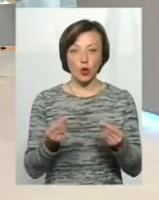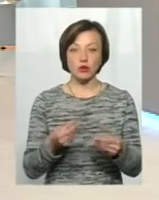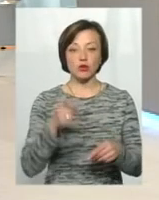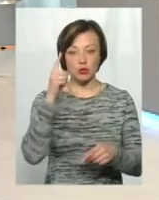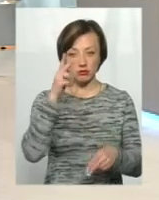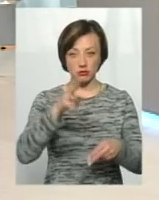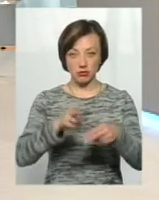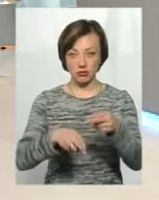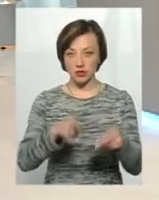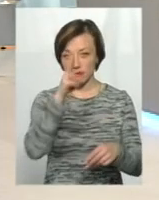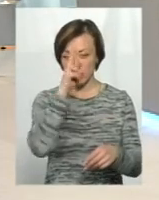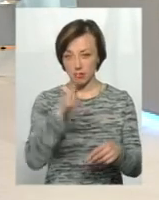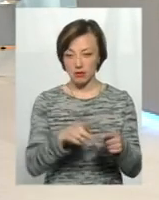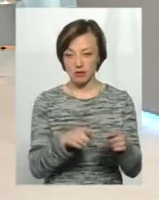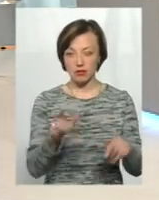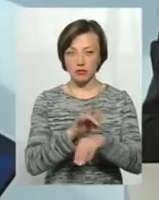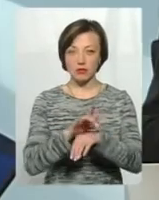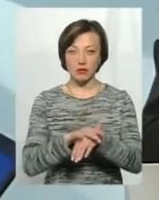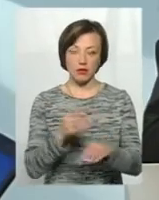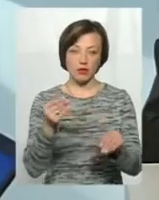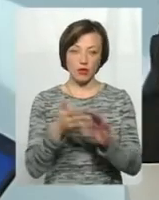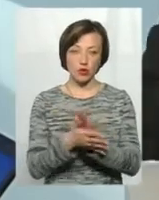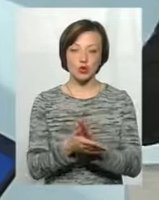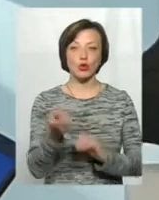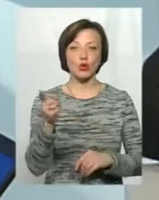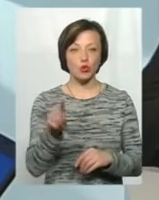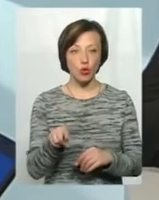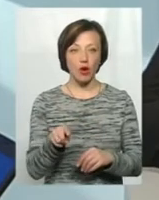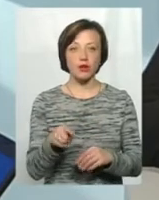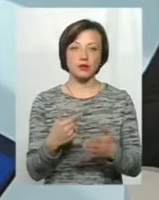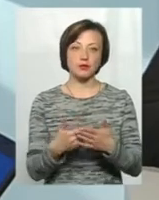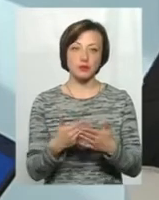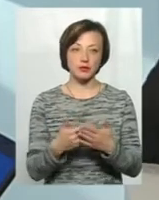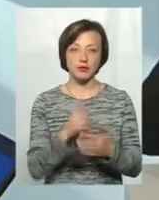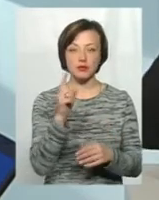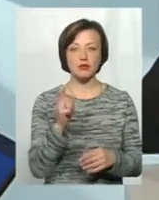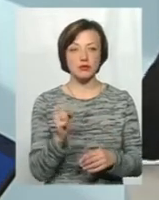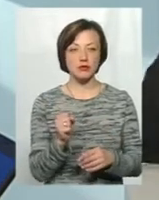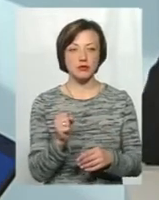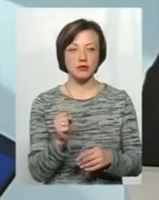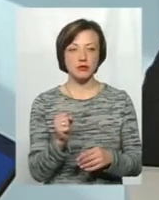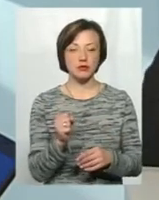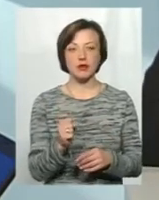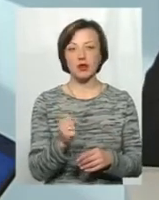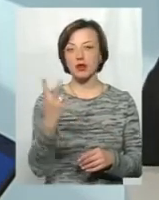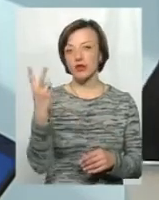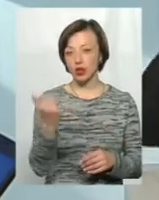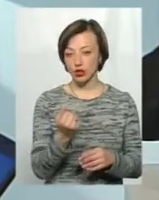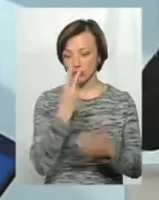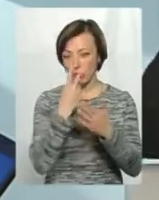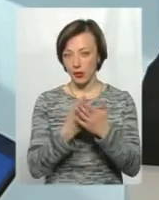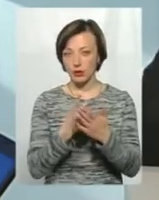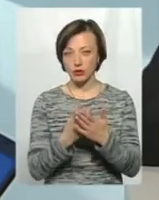я думаю, буквально протягом двох місяців, і ми освоїмо ці кошти. Тому десь за, ми будем бачити, за два тижні, ми